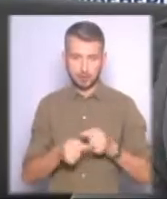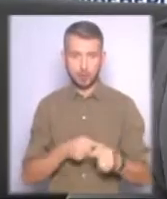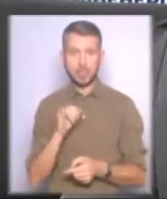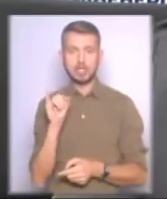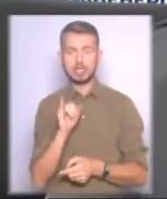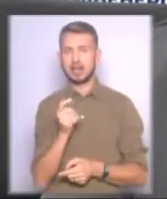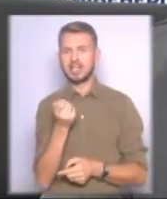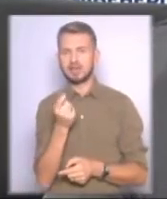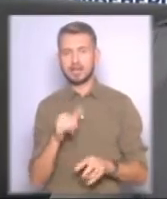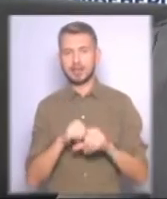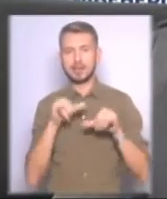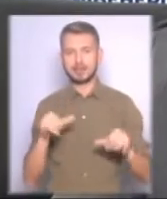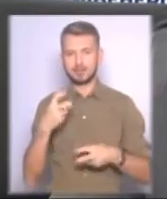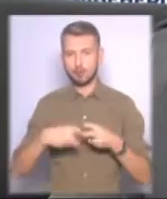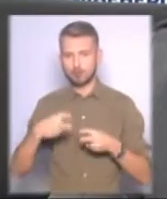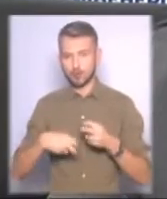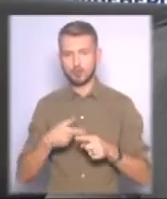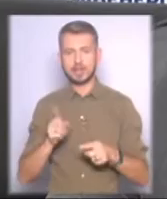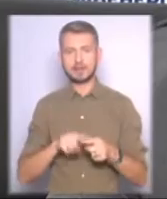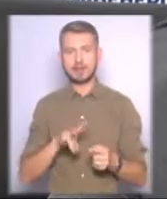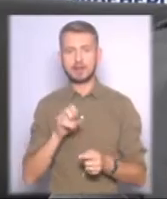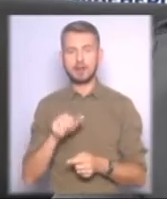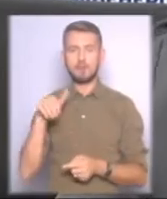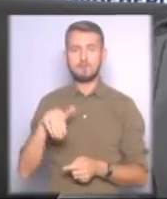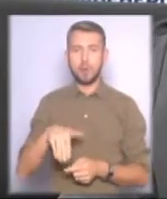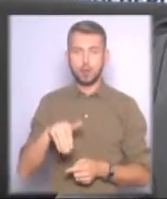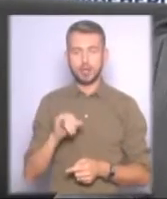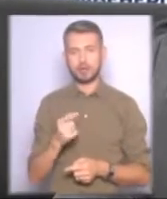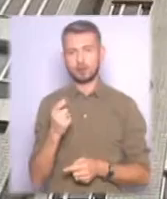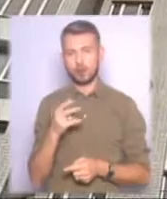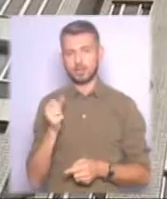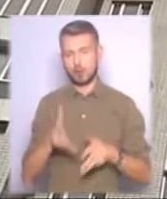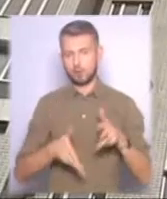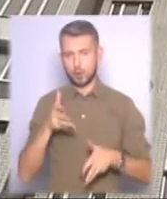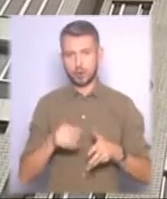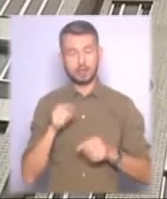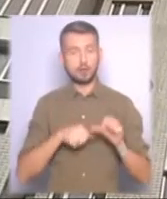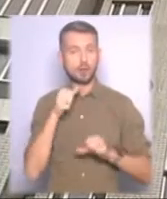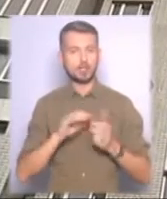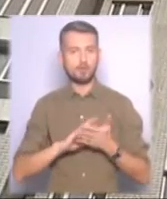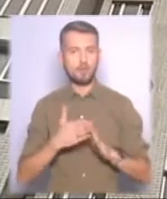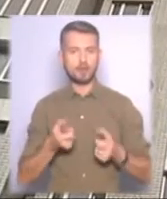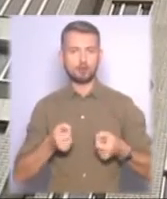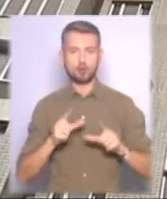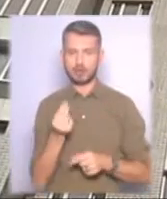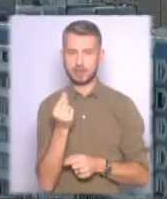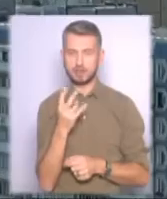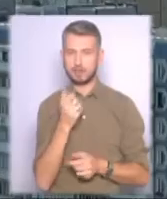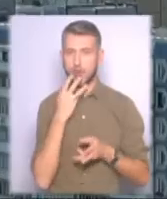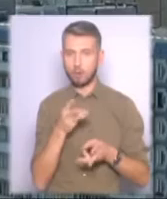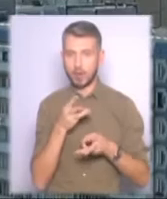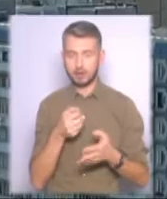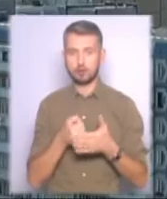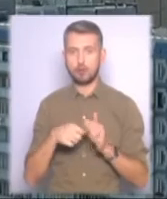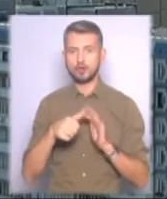ріст пошкоджуваності – це на Подолі та трошки на Оболоні. Цьогоріч в умовах здорожчання тарифів на опалення до